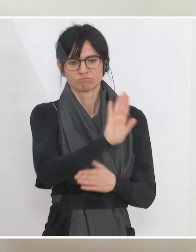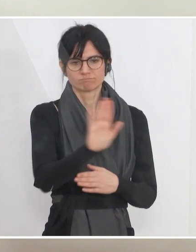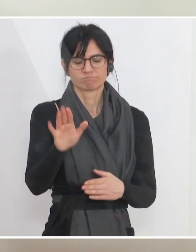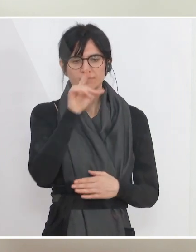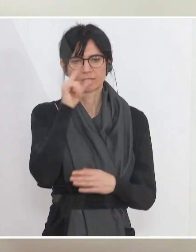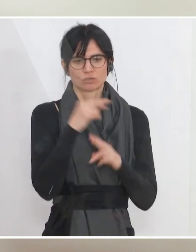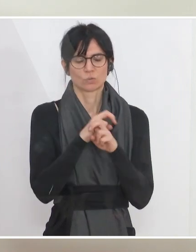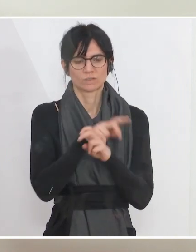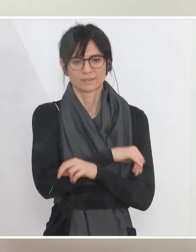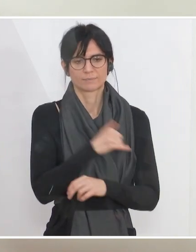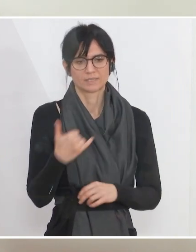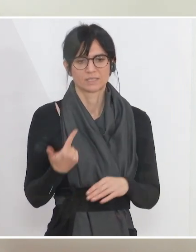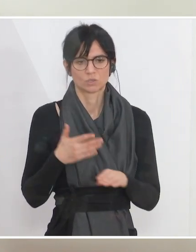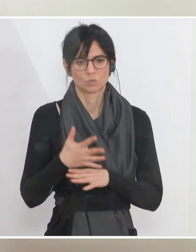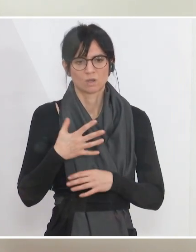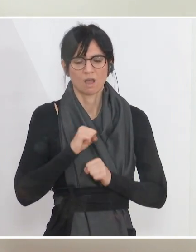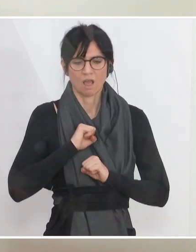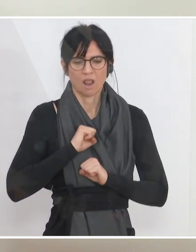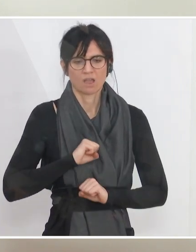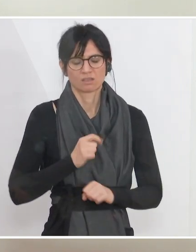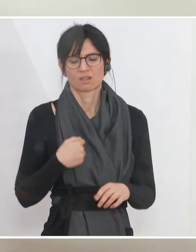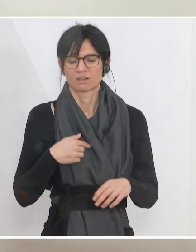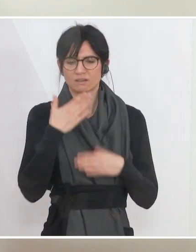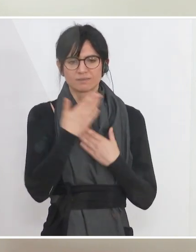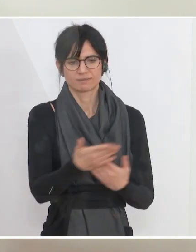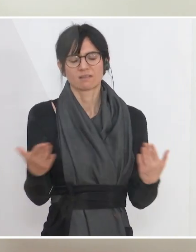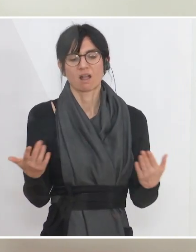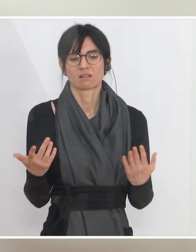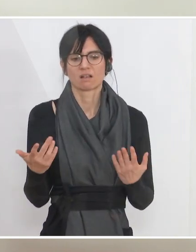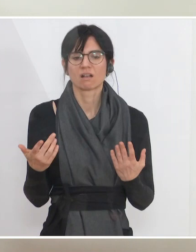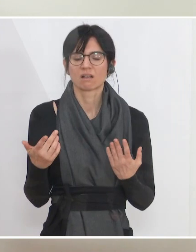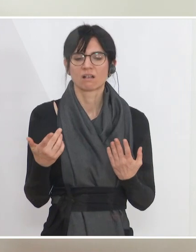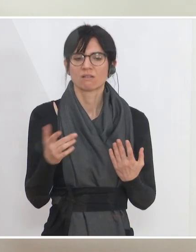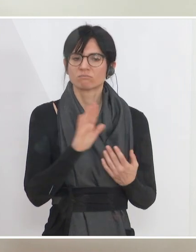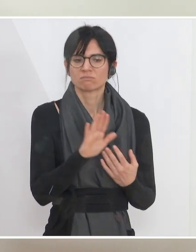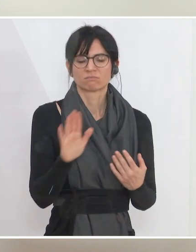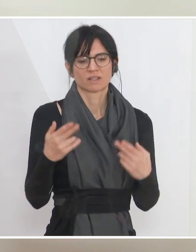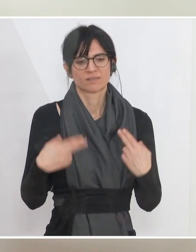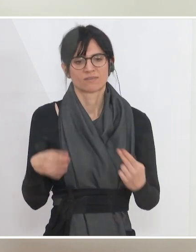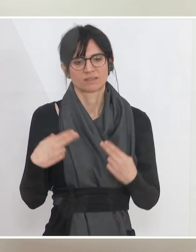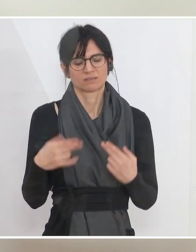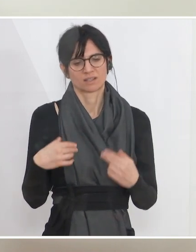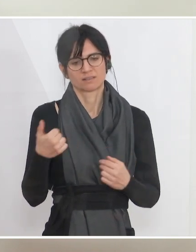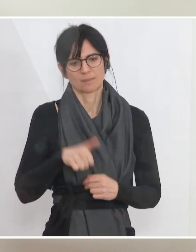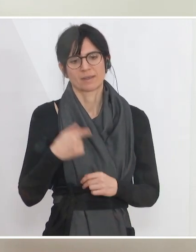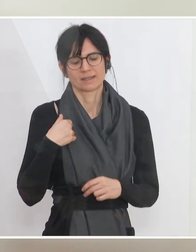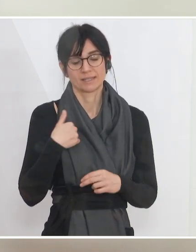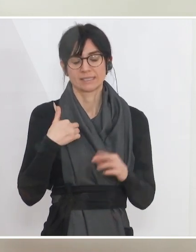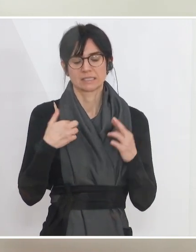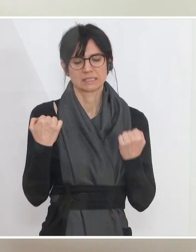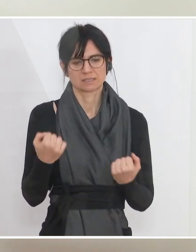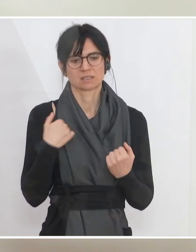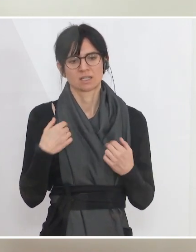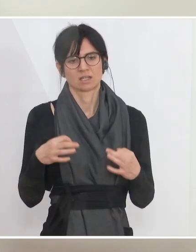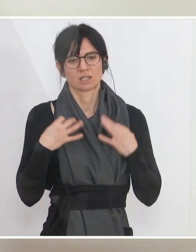in Österreich, die bis hierher durchgehalten haben und danke an alle, an Sie alle, dass Sie auch weiter dabei sind. Ich bin überzeugt davon, wir